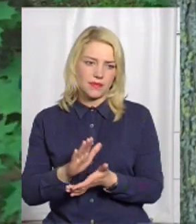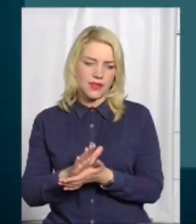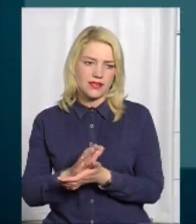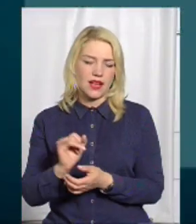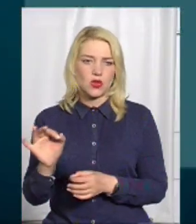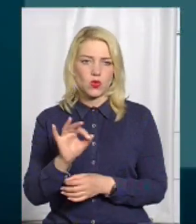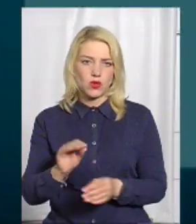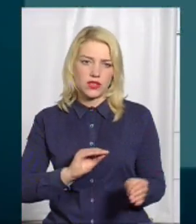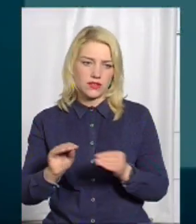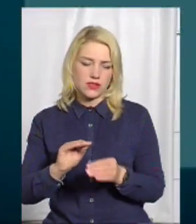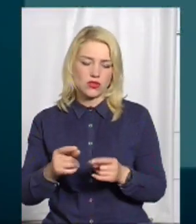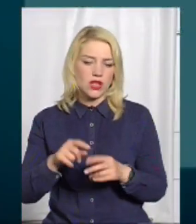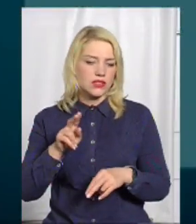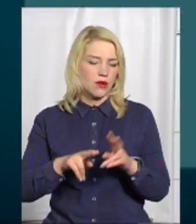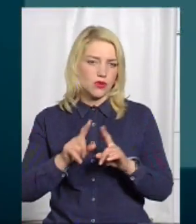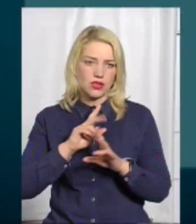планує.